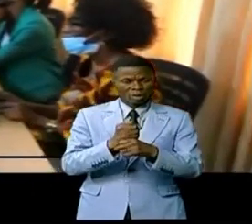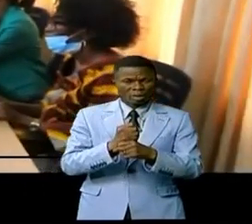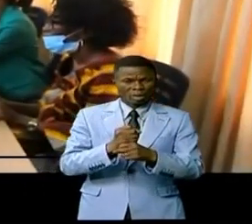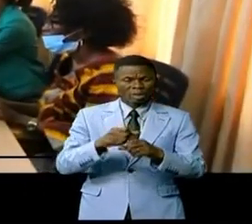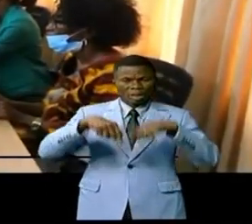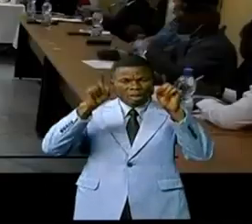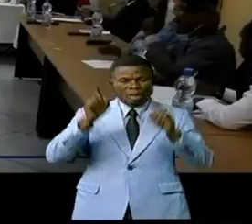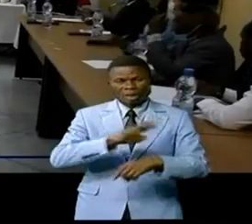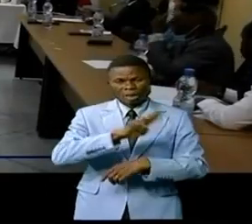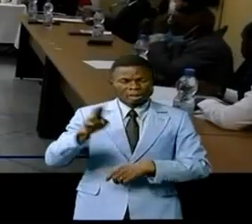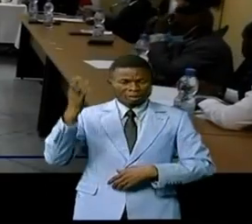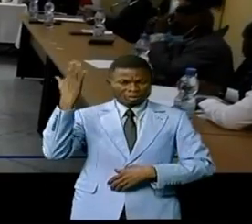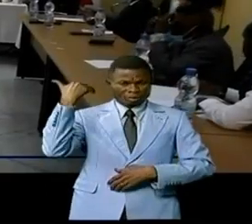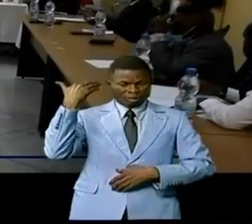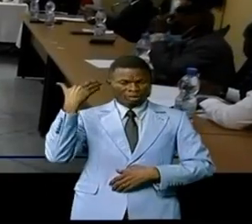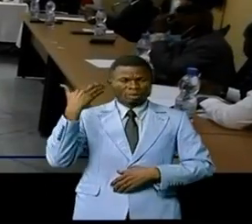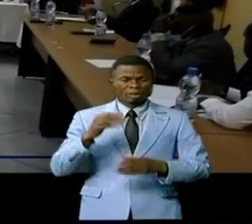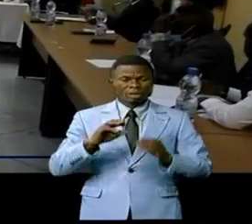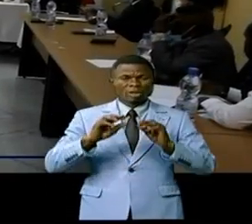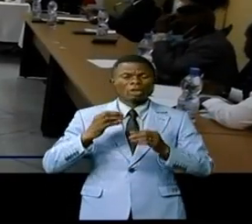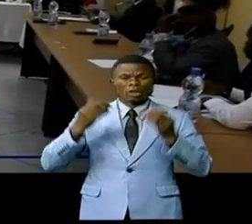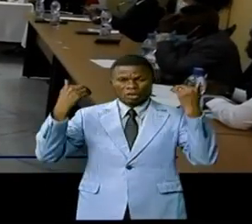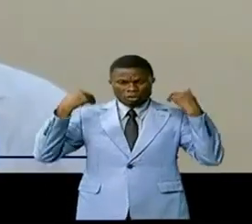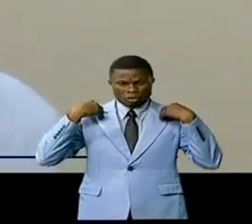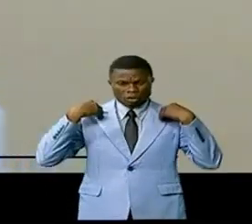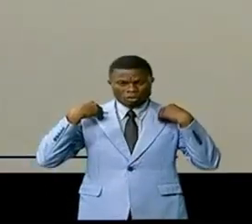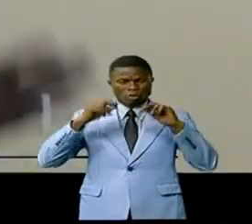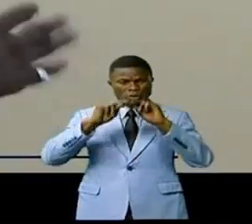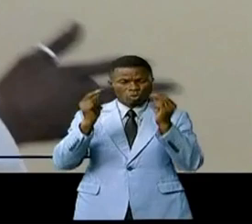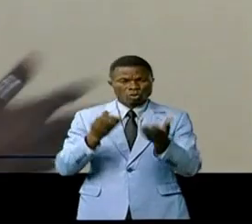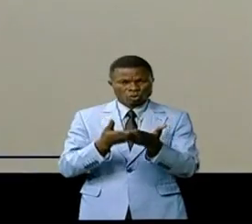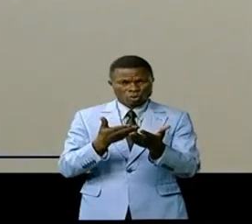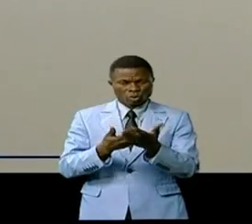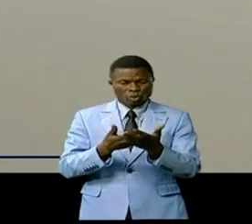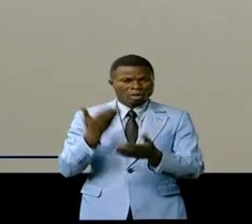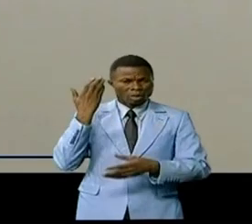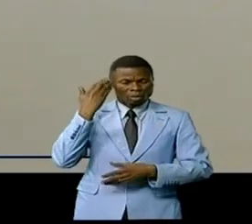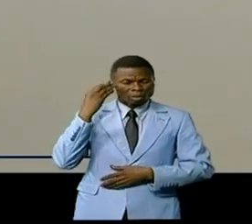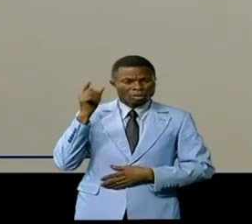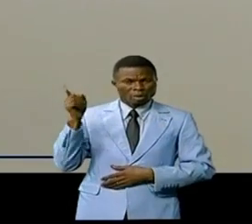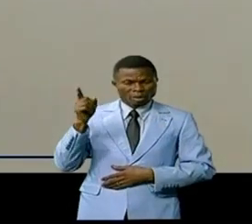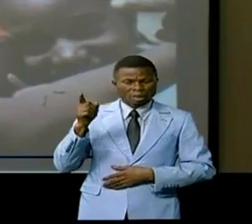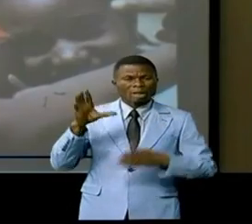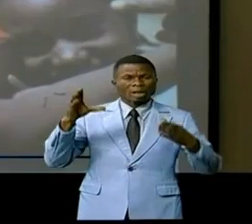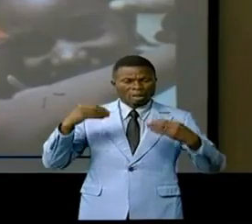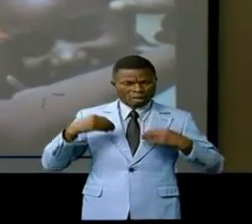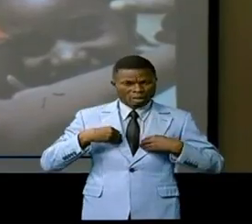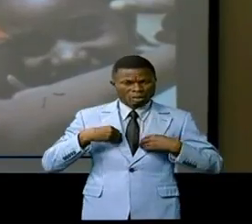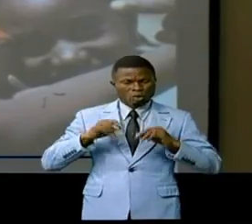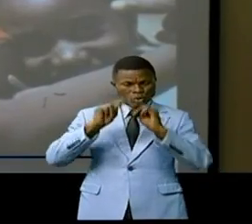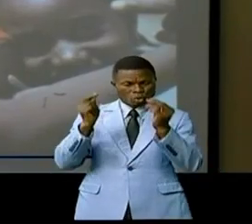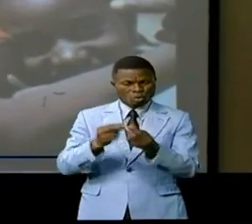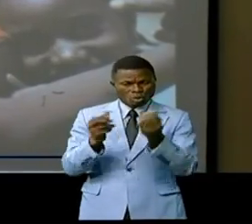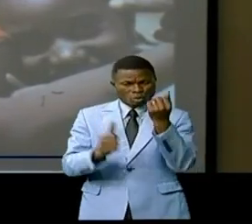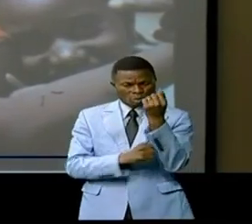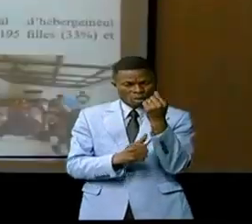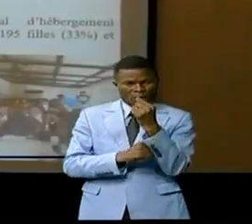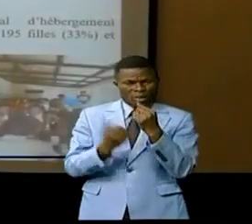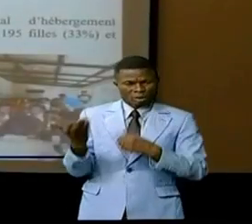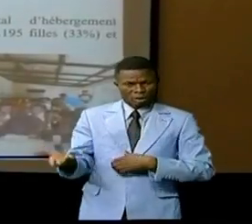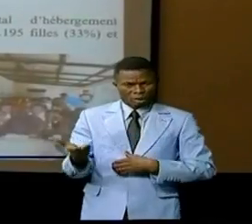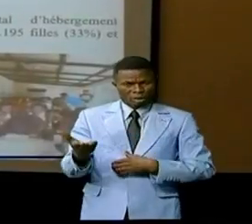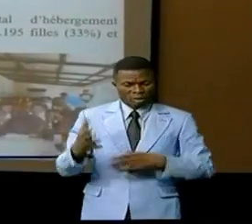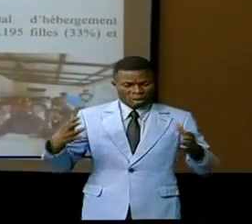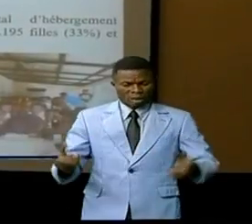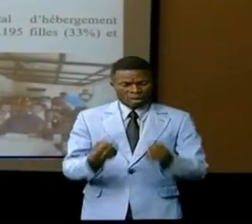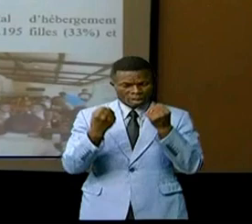des années antérieures Le coordonnateur du consortium Augustin Ngoï a reconnu que cette catégorie des enfants a retrouvé